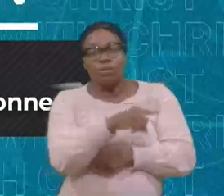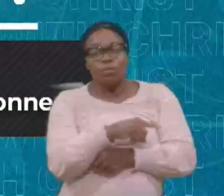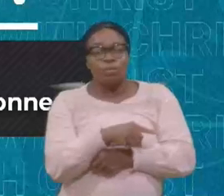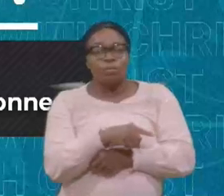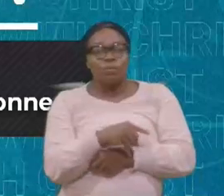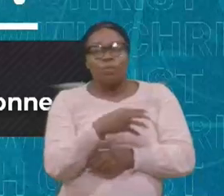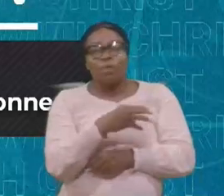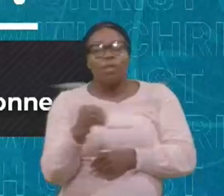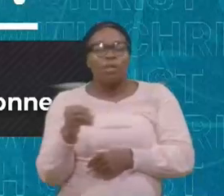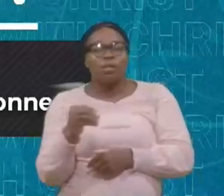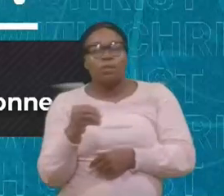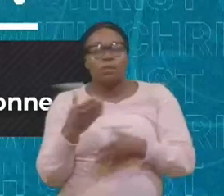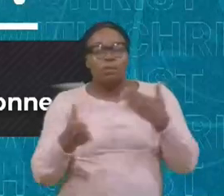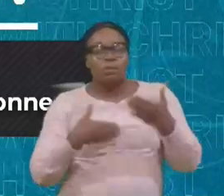content,